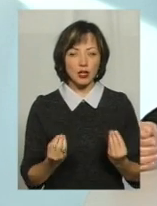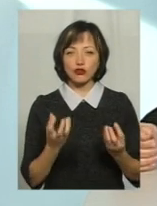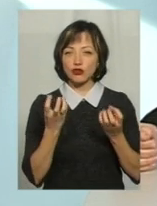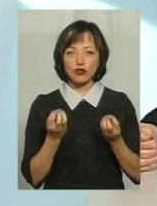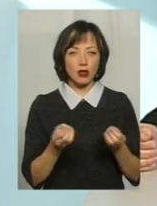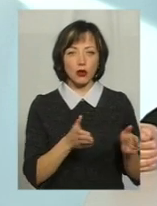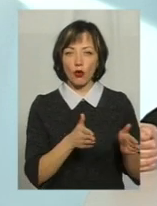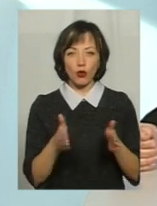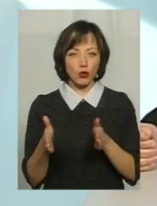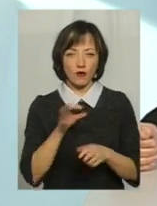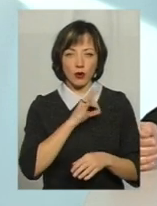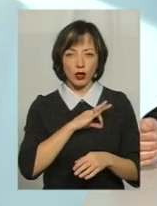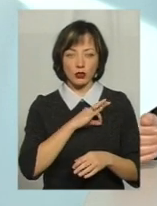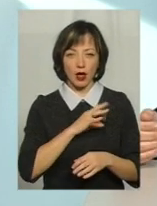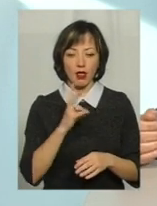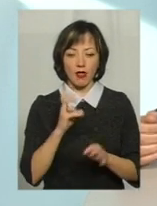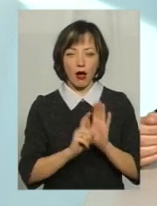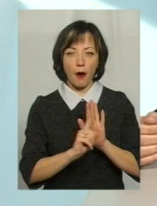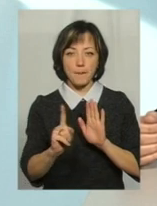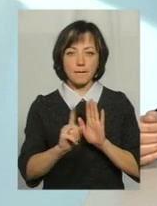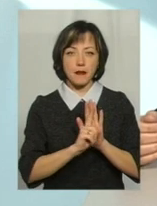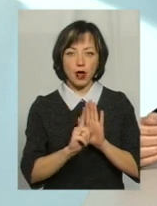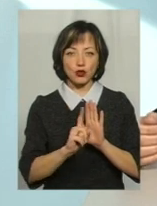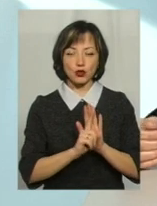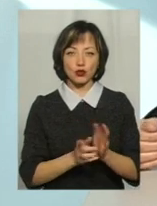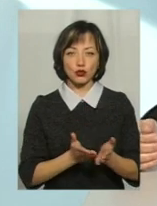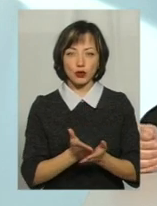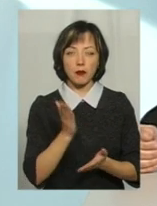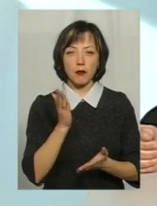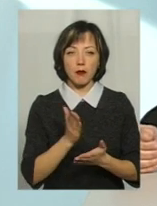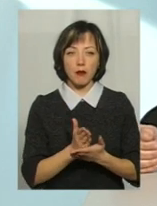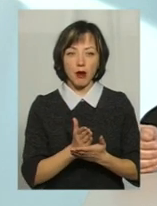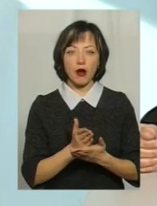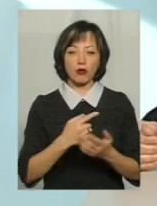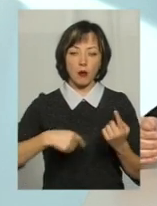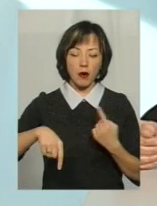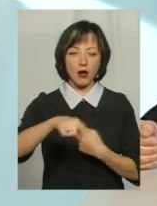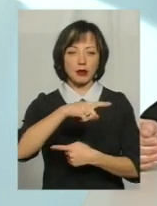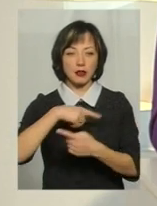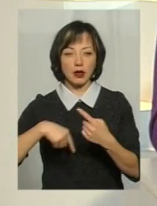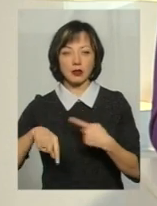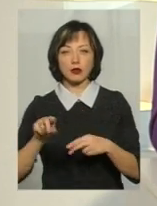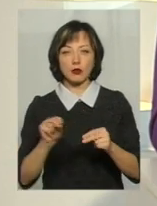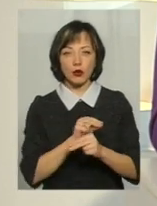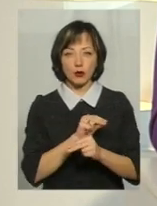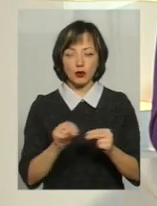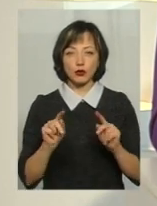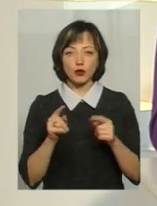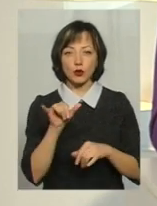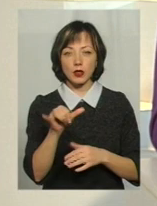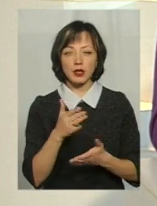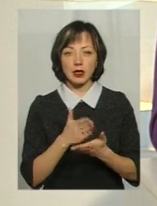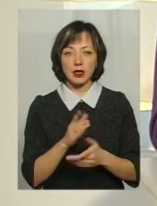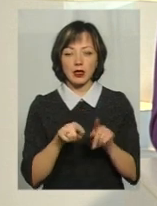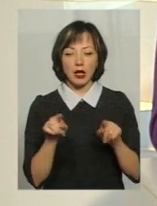готові для використання на маршрутах. Вони ще мають обкататися, вони ще мають поремонтуватися, тому що в них є